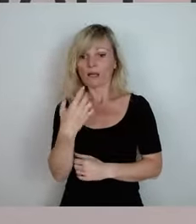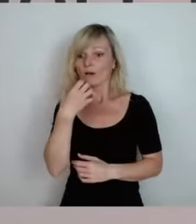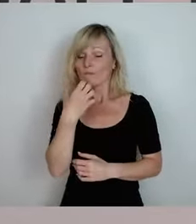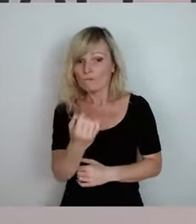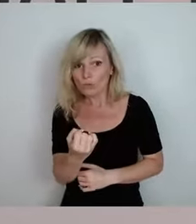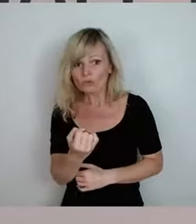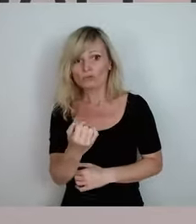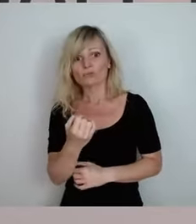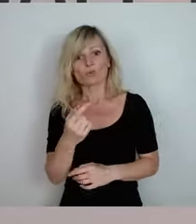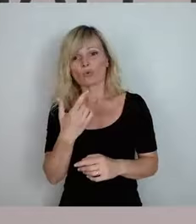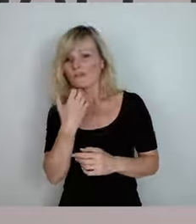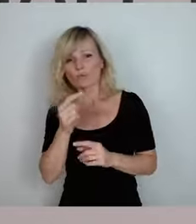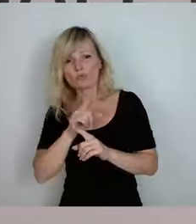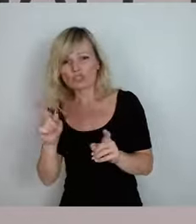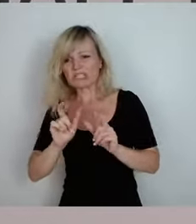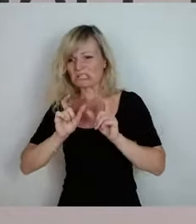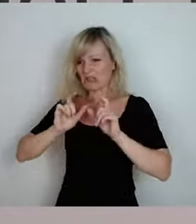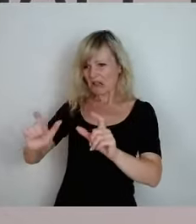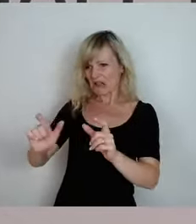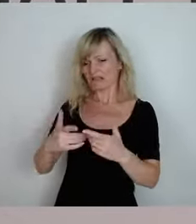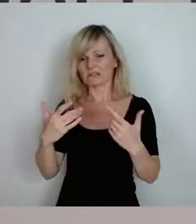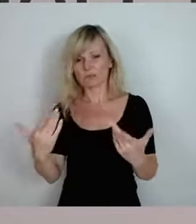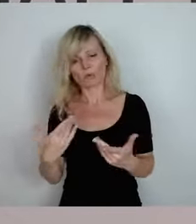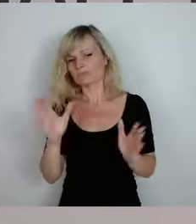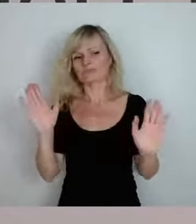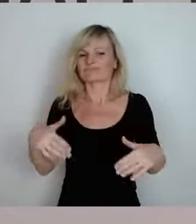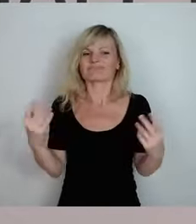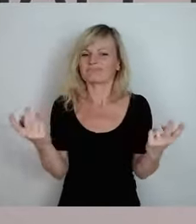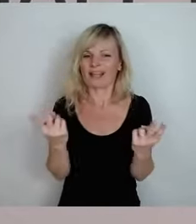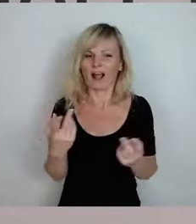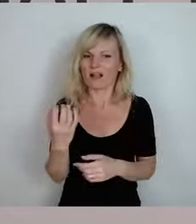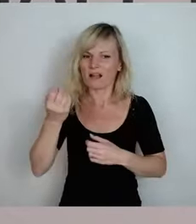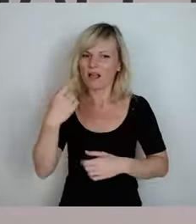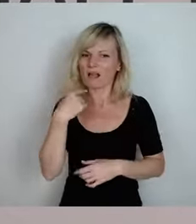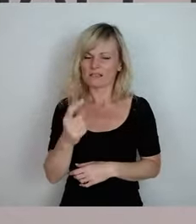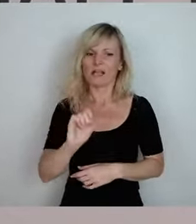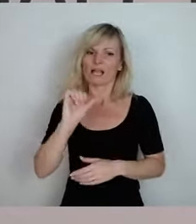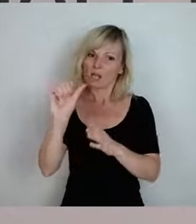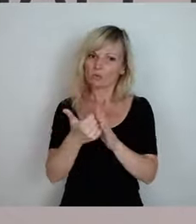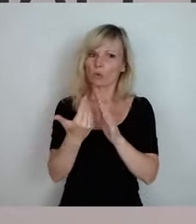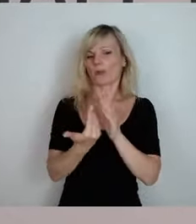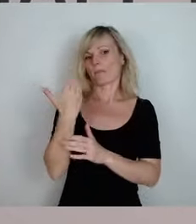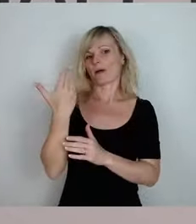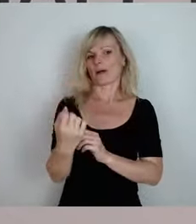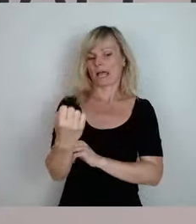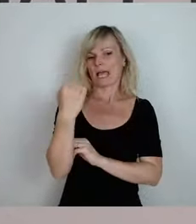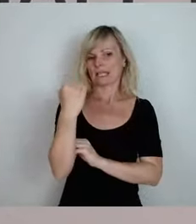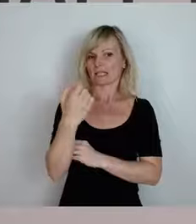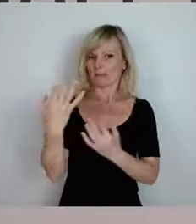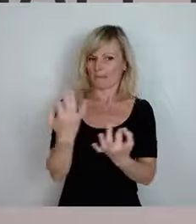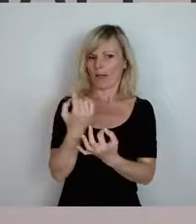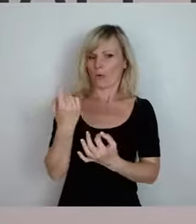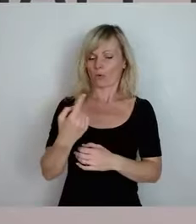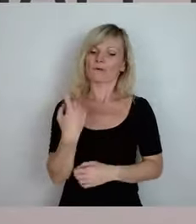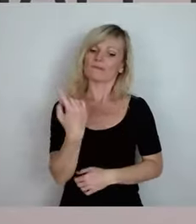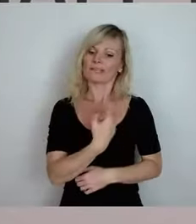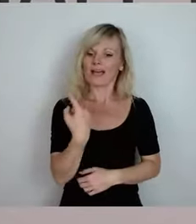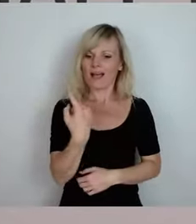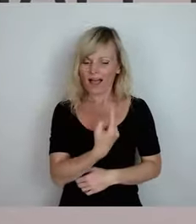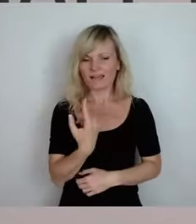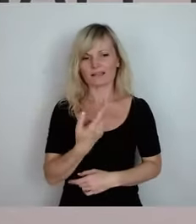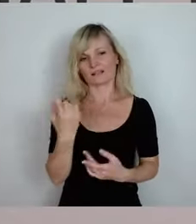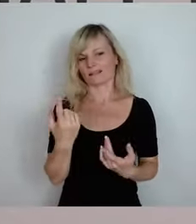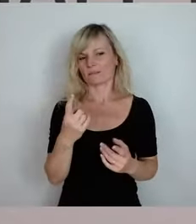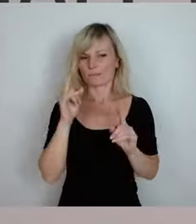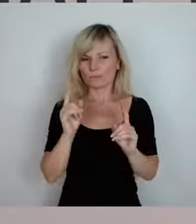oder nicht, es ist ganz klar, die sagen alle, erneuerbare Energien. Und da müssen wir alle, glaube ich, auch ein Stück weit einen Beitrag dazu